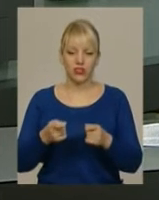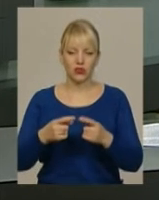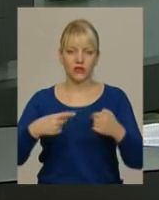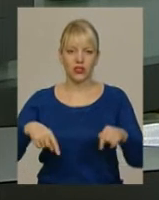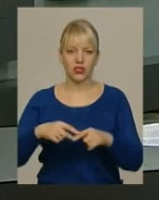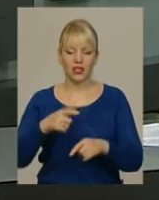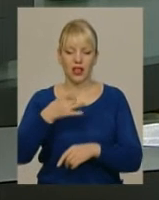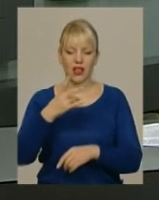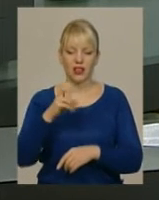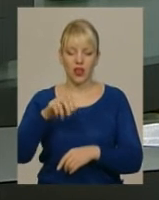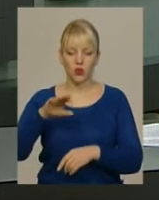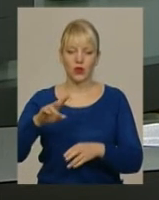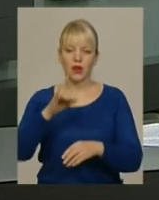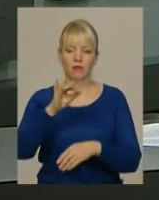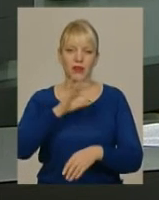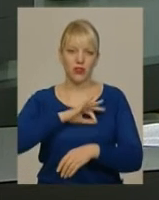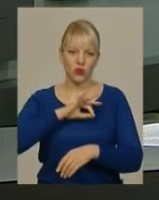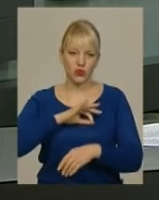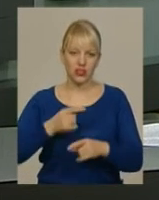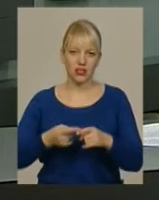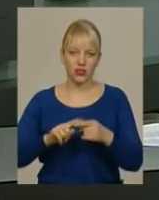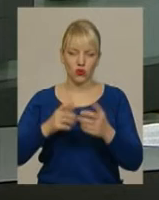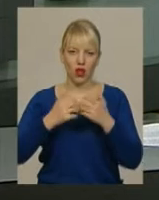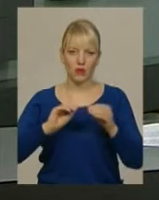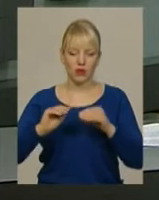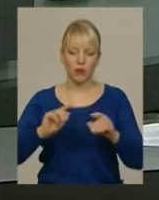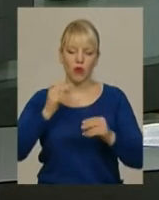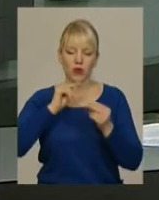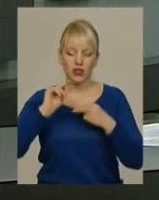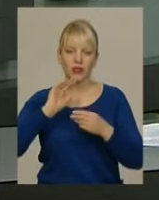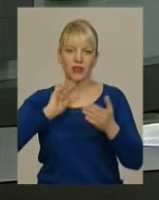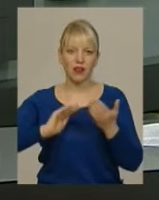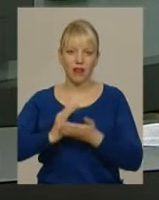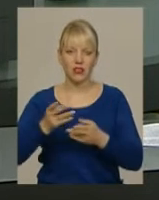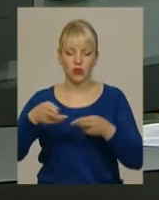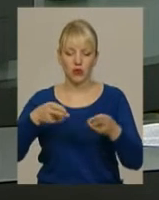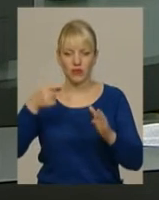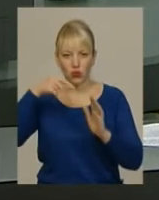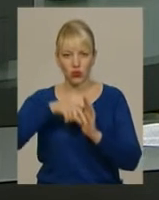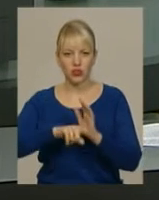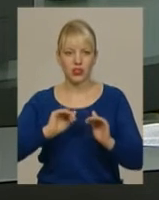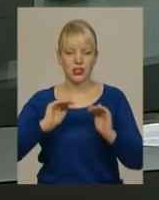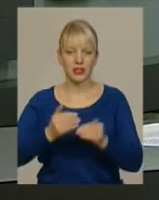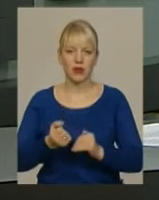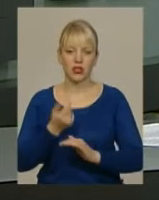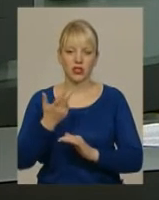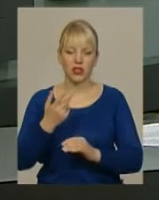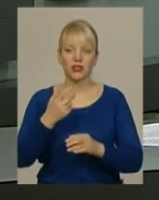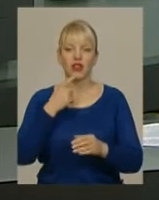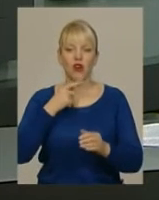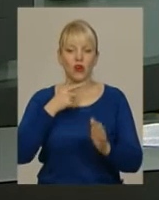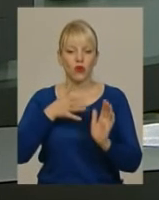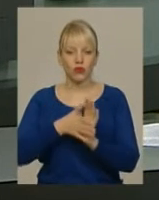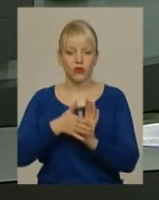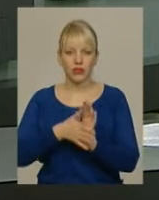Гнатюк, при використанні електрокоагулятора покращується якість оперативних втручань та зменшується кількість крововтрати пацієнта під час операції.